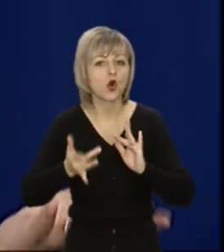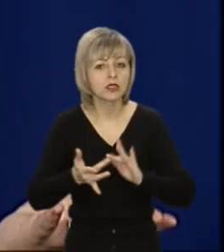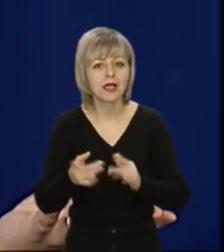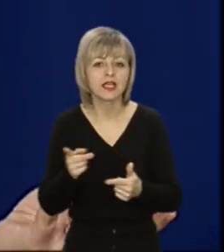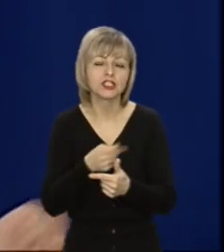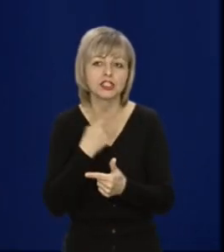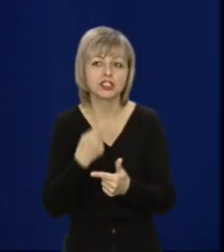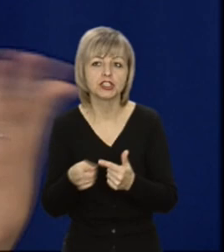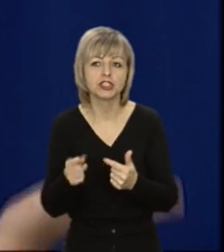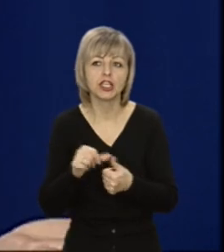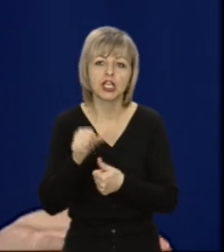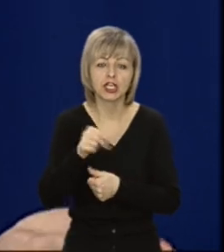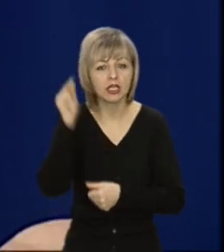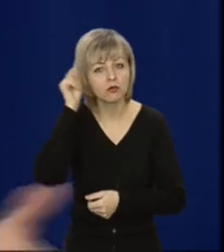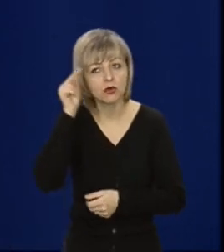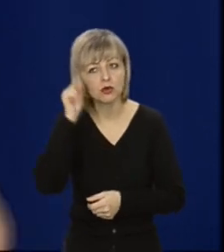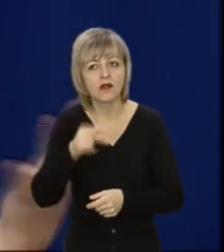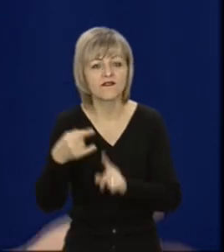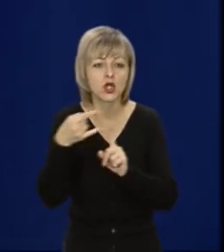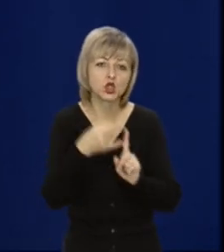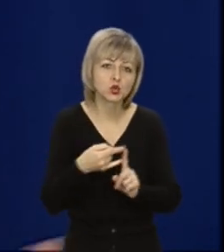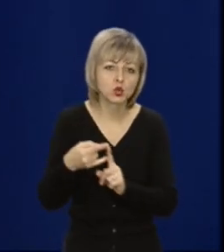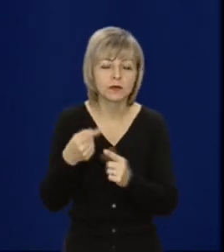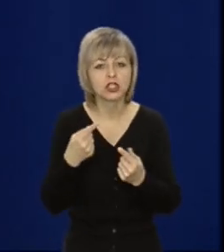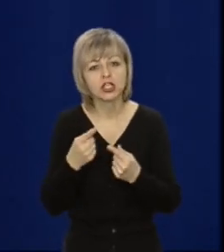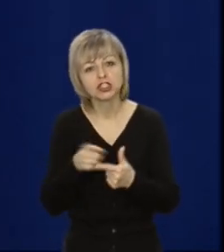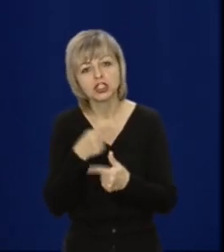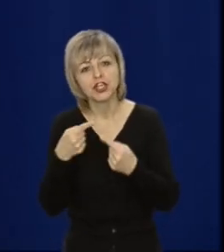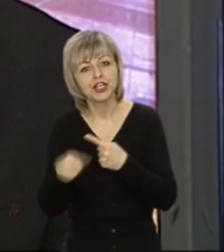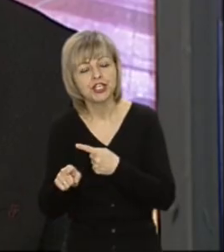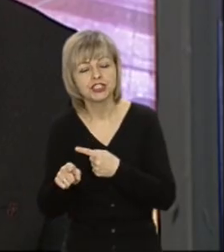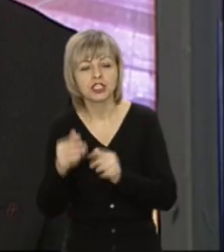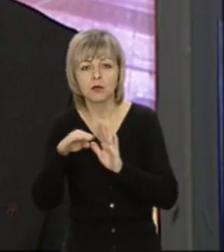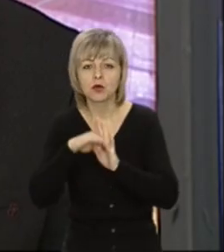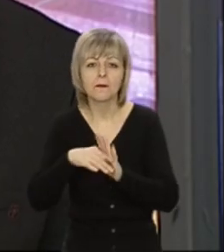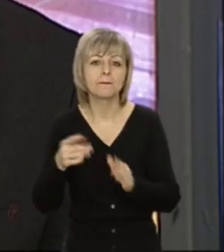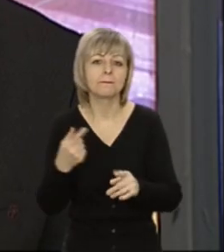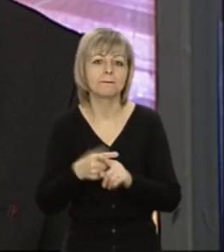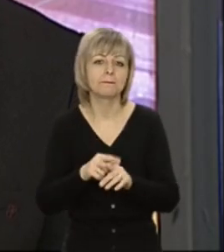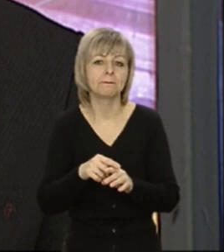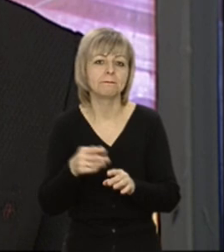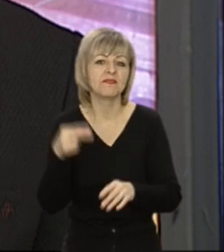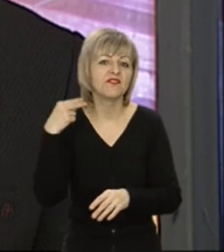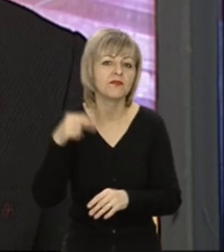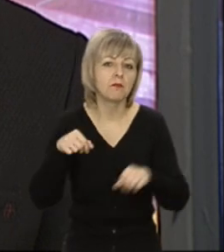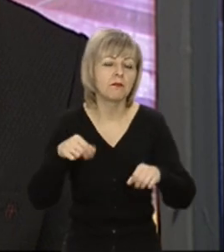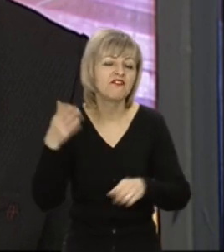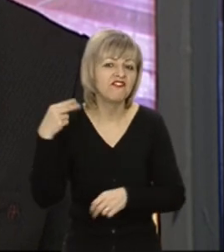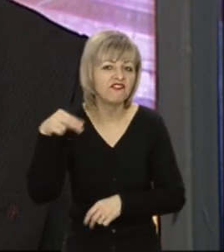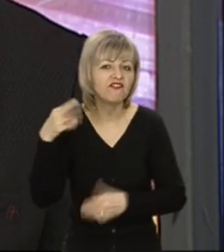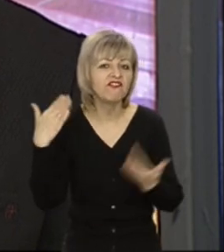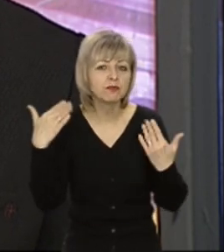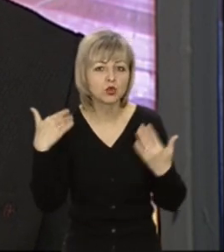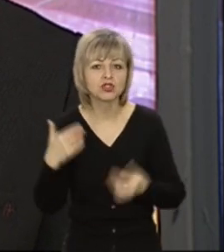окрім уроків в Зумі чи в інших програмах, так перерви на відпочинок, на обіг? Ну, взагалі, дистанційна